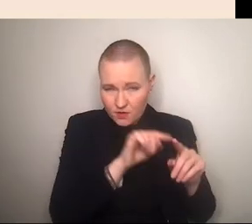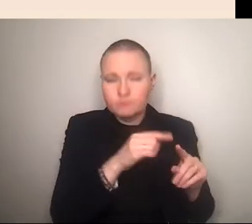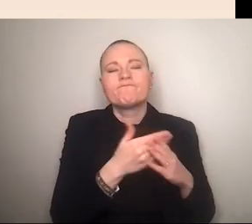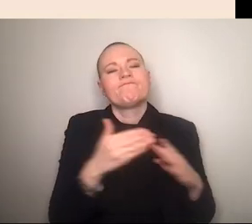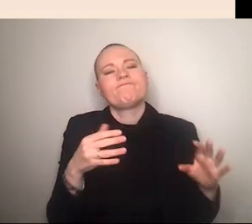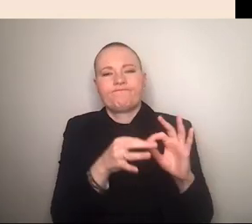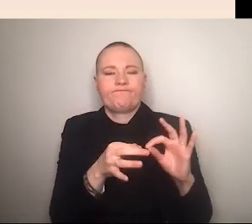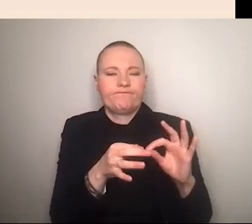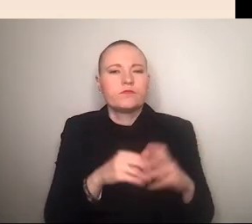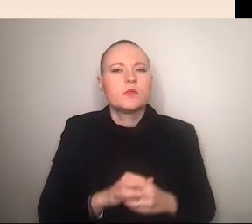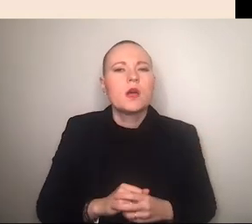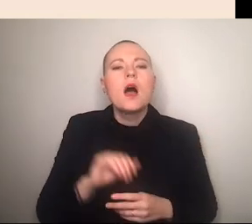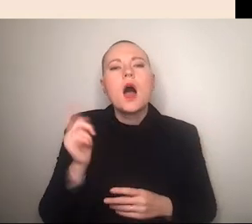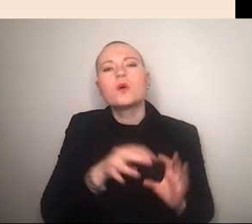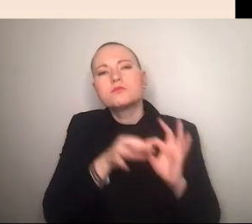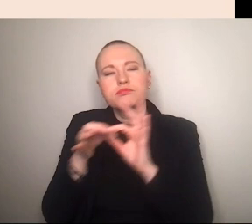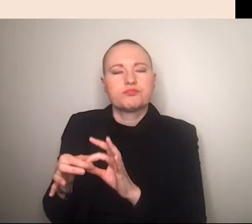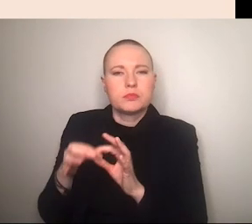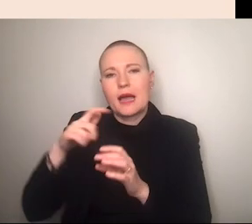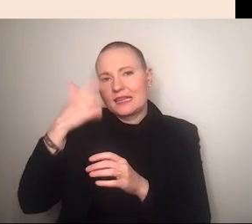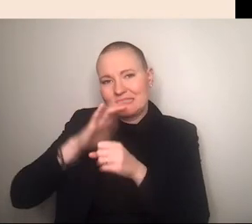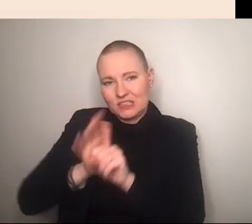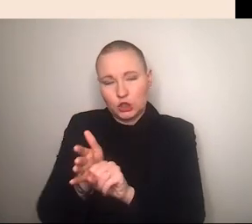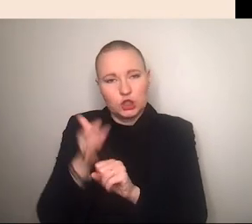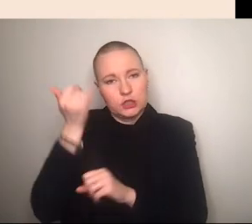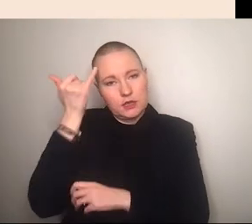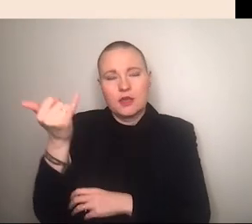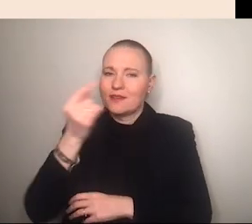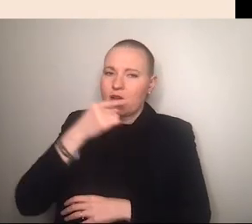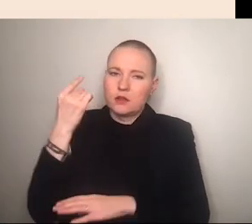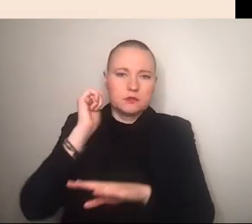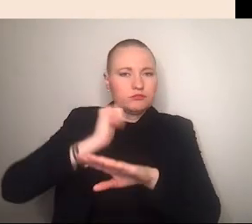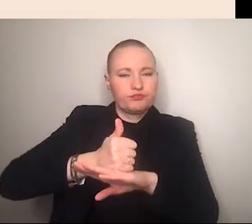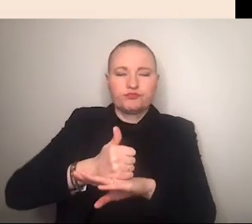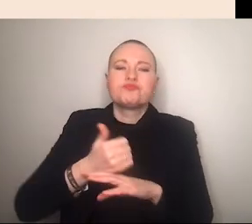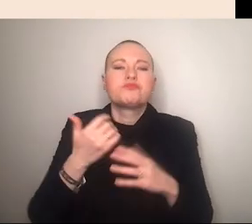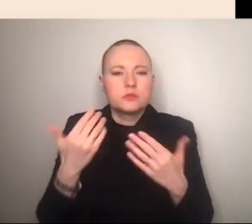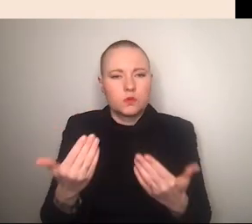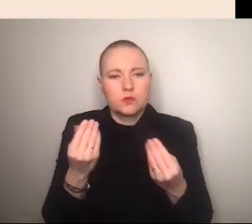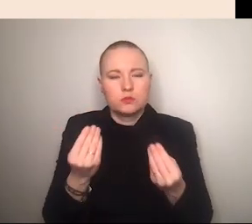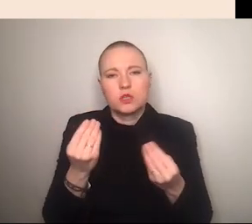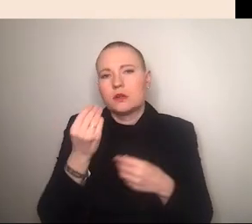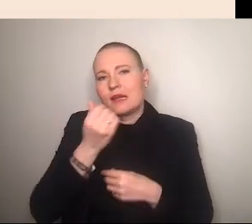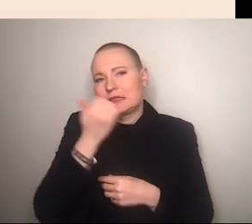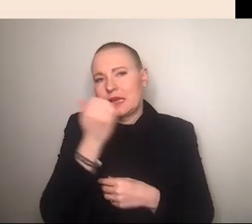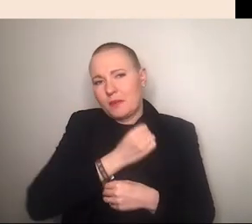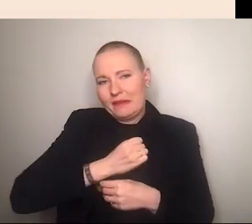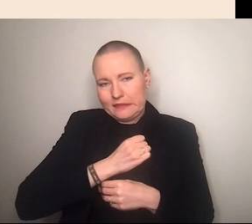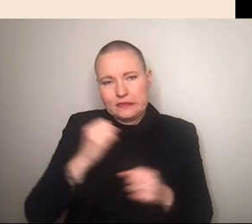verknüpfung gibt es eben auch zur rassistischen idee einer weißen vorherrschaft an seiner weit supremacy und der extremen rechten